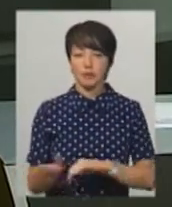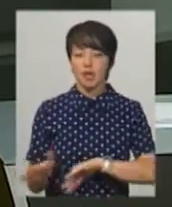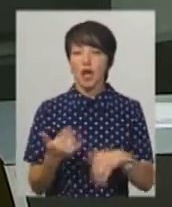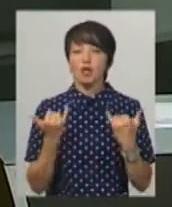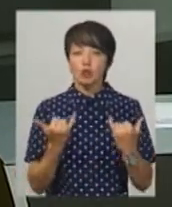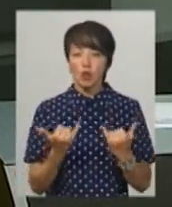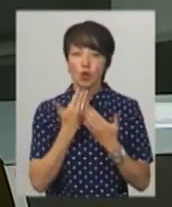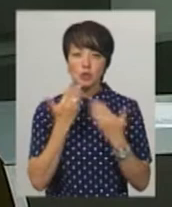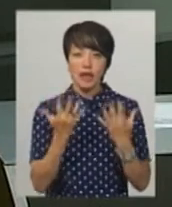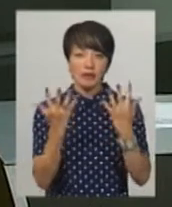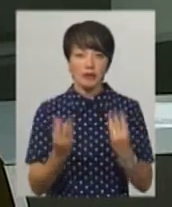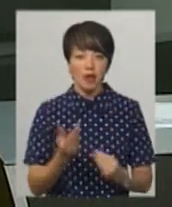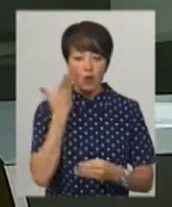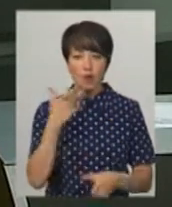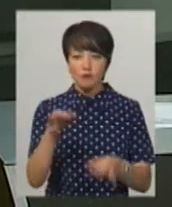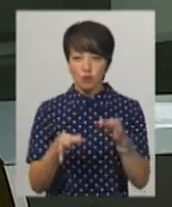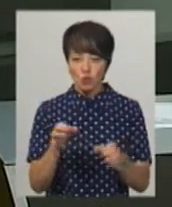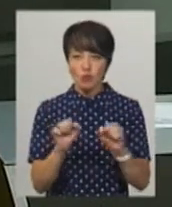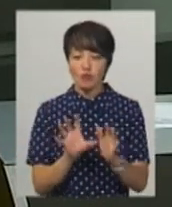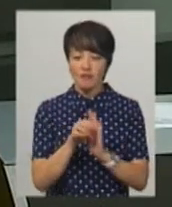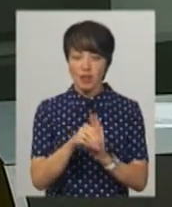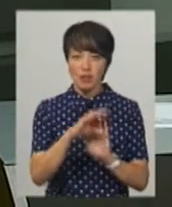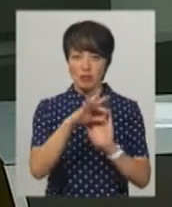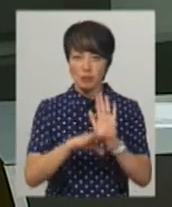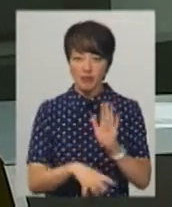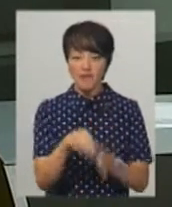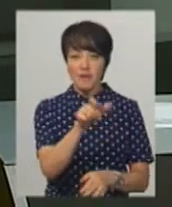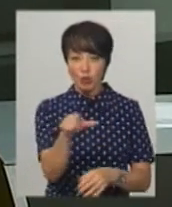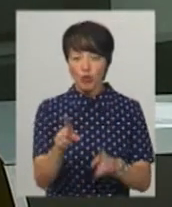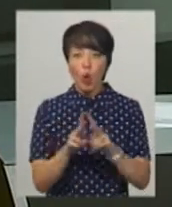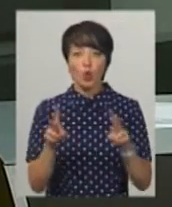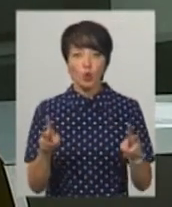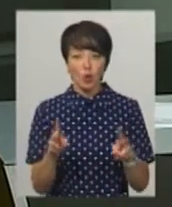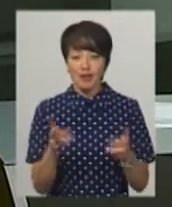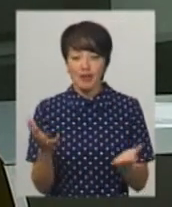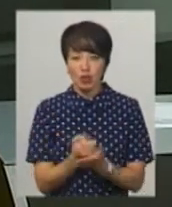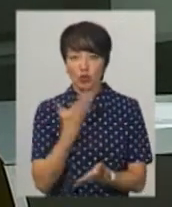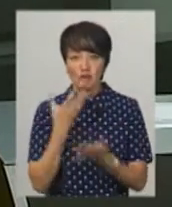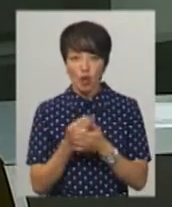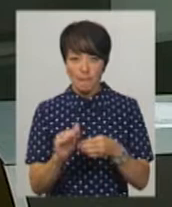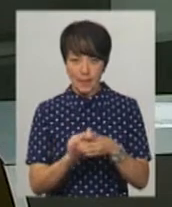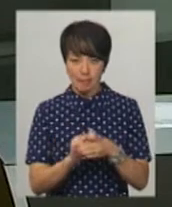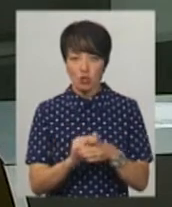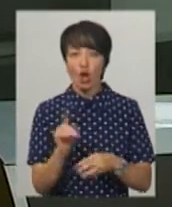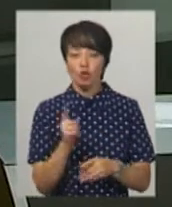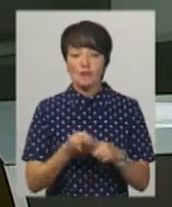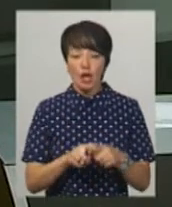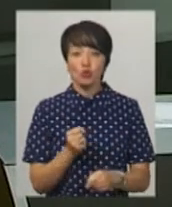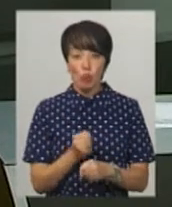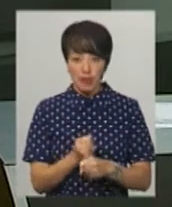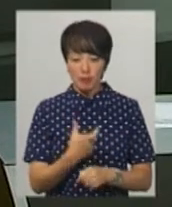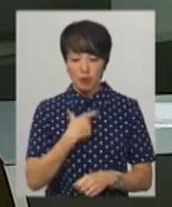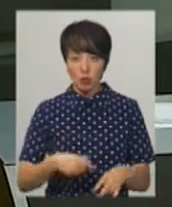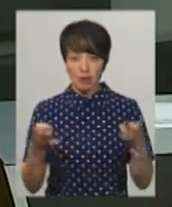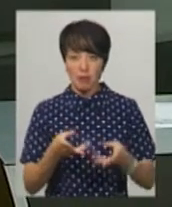Сьогодні – останній день, коли у суді можуть внести до списку виборців тих, хто у ньому не відшукав своє прізвище. Для того, аби це зробити, при